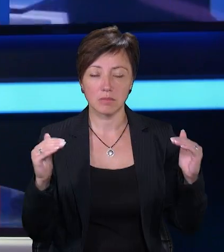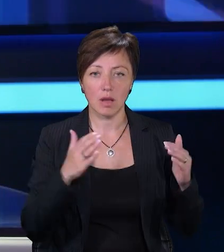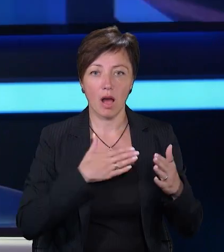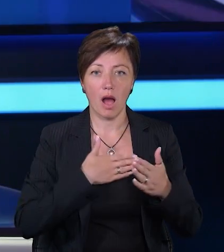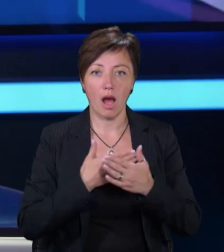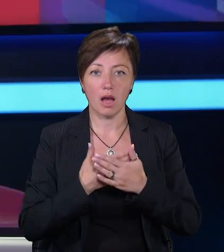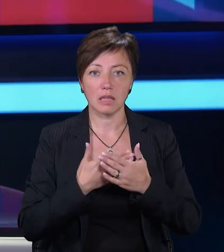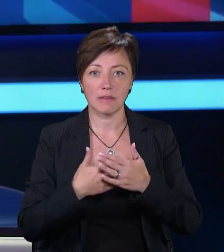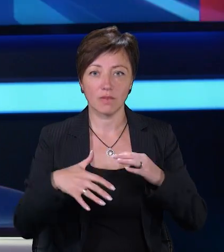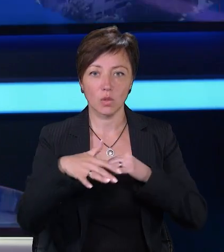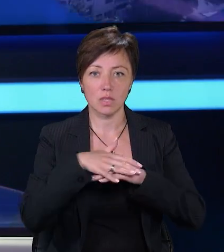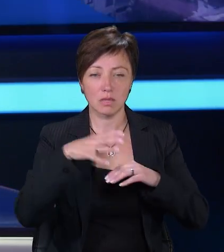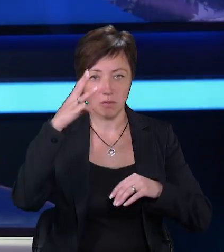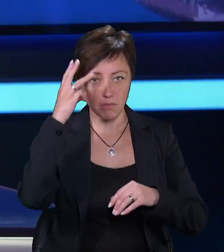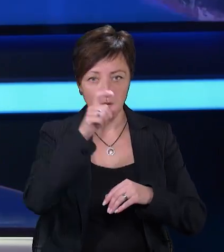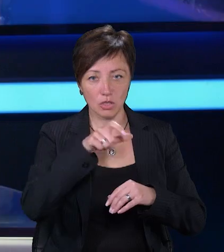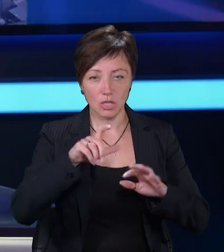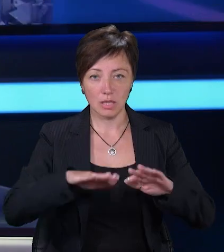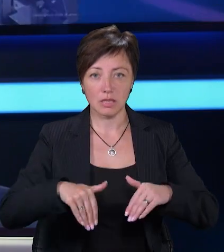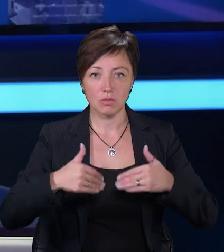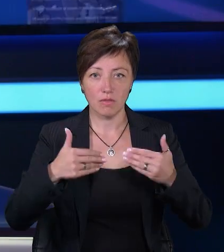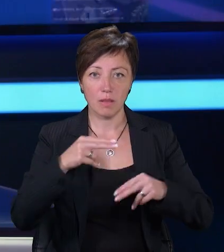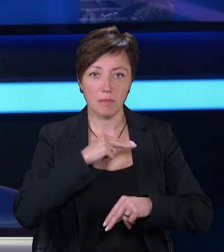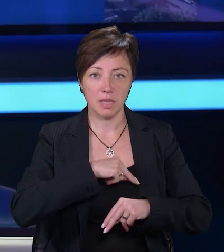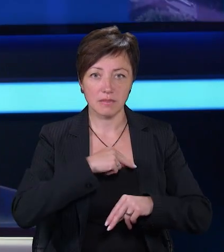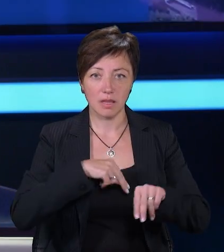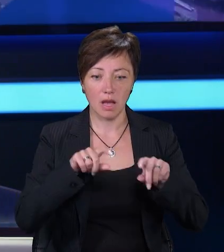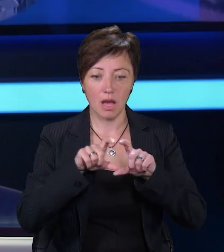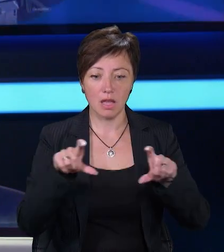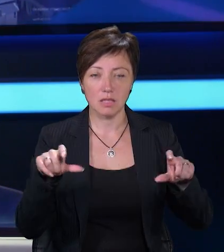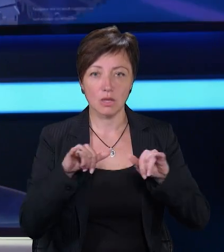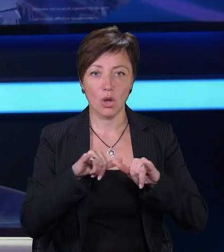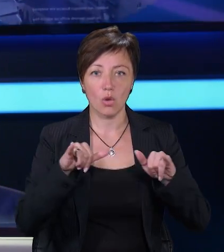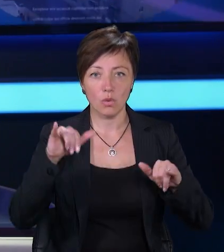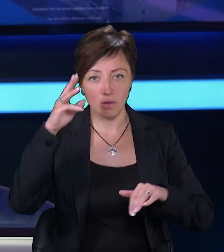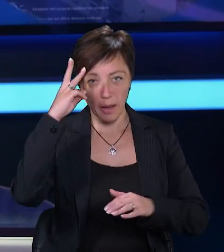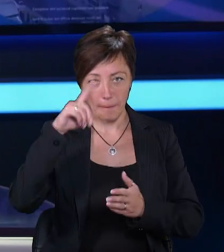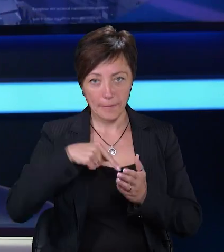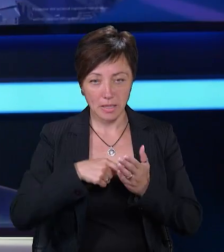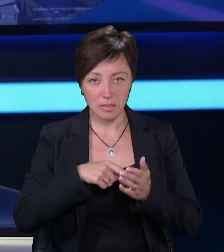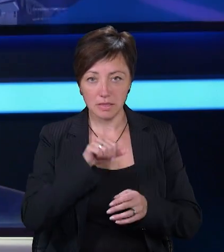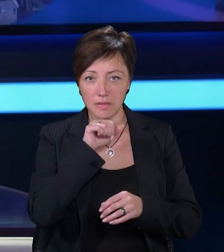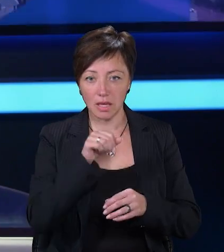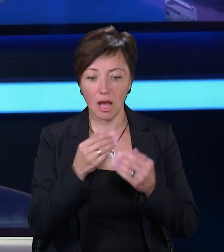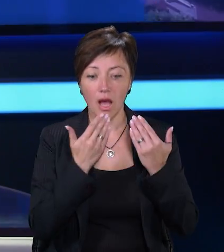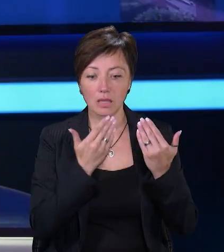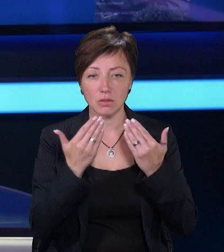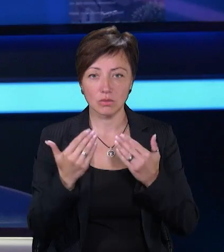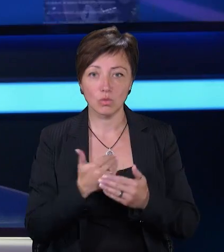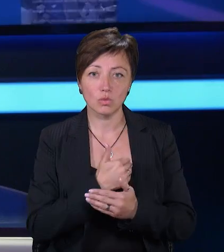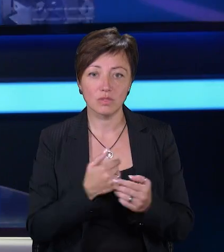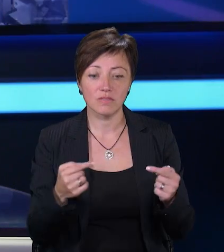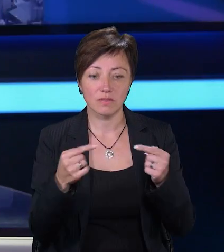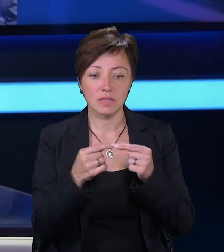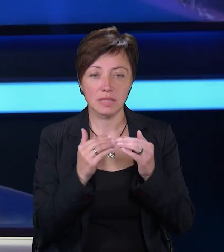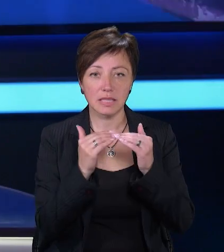активності хмельничан». Ініціювали його працівники Агенції розвитку Хмельницького. Завдяки анкетуванню хочуть визначити